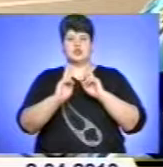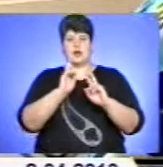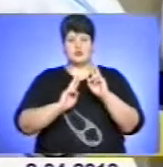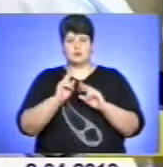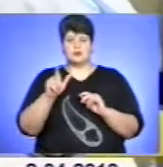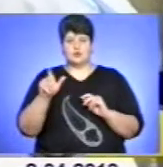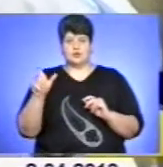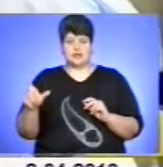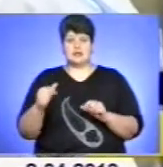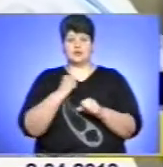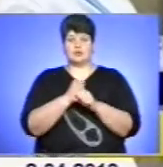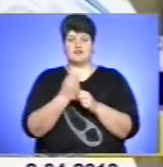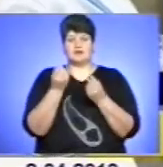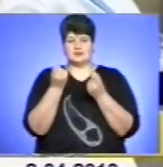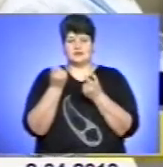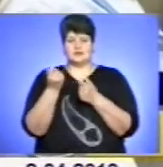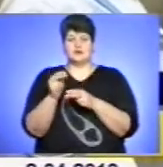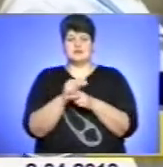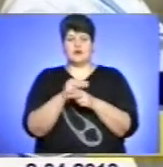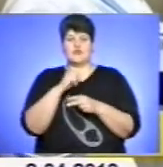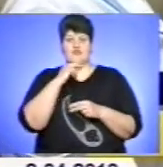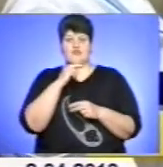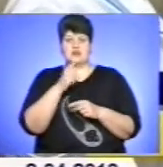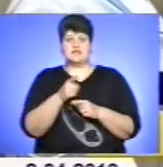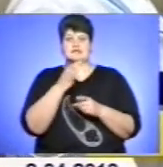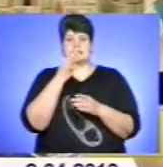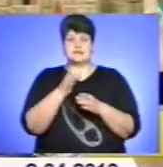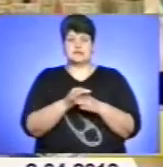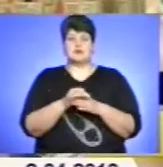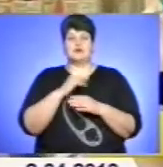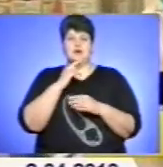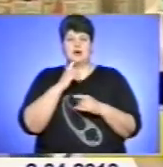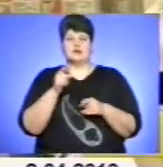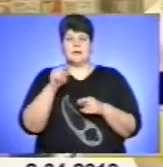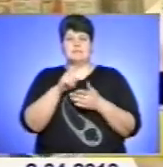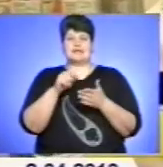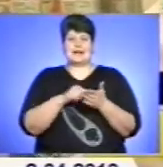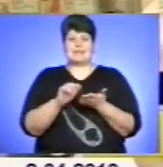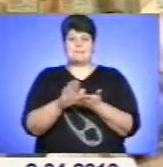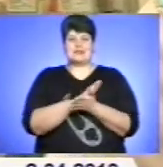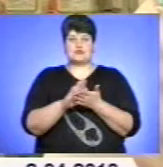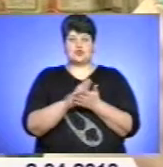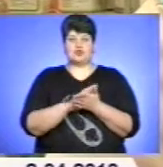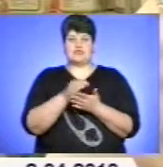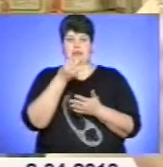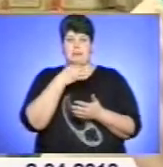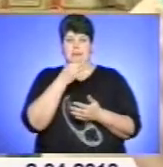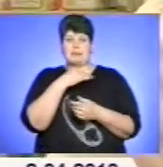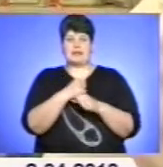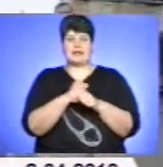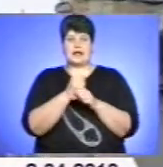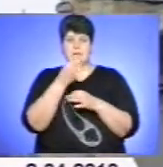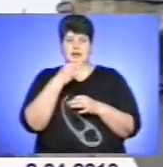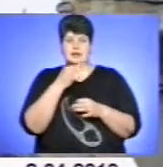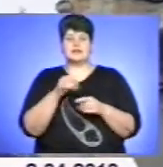та зробив кілька зауважень. Окремо акцентував увагу глава області на питанні безкоштовних медикаментів. Також